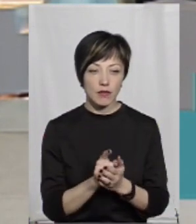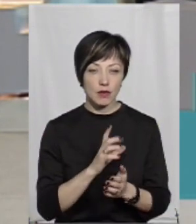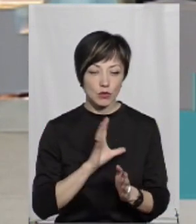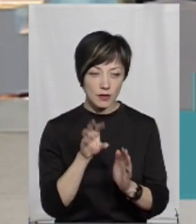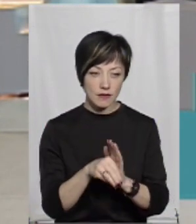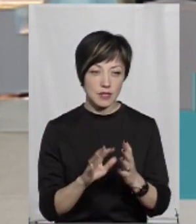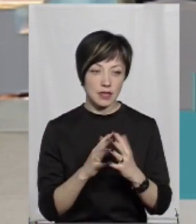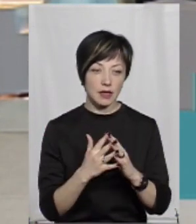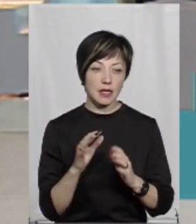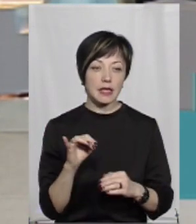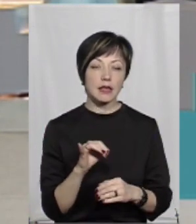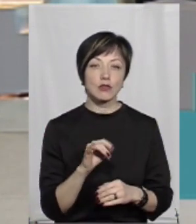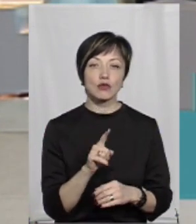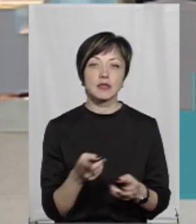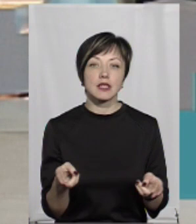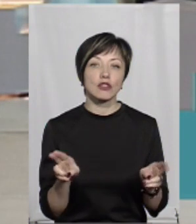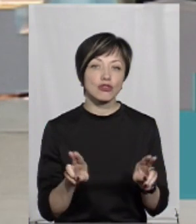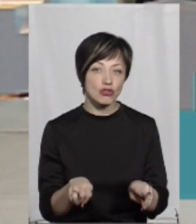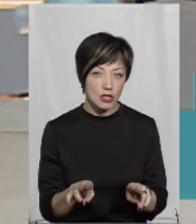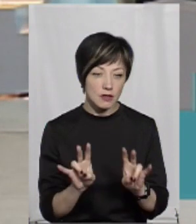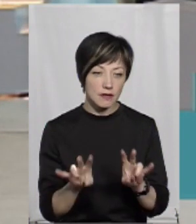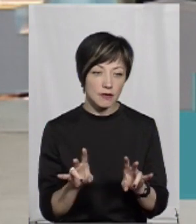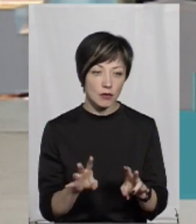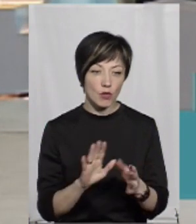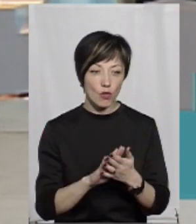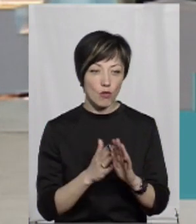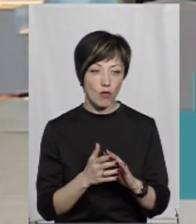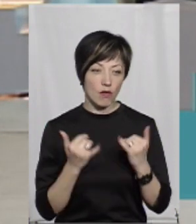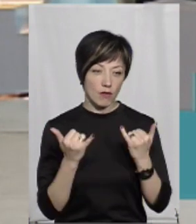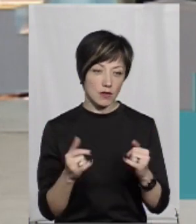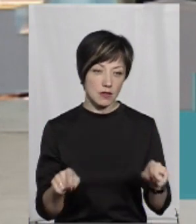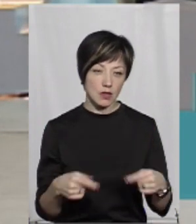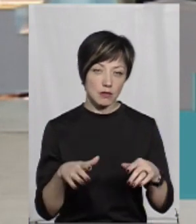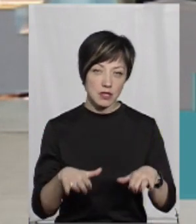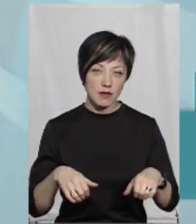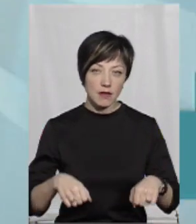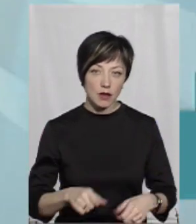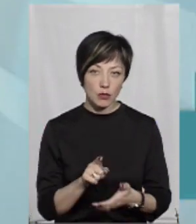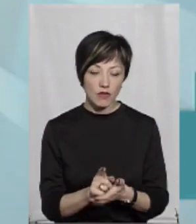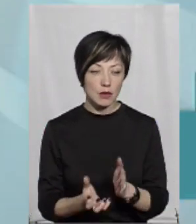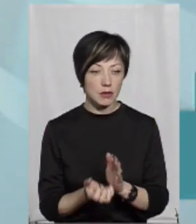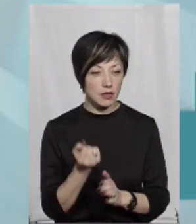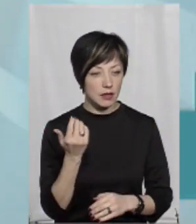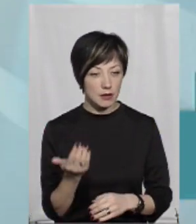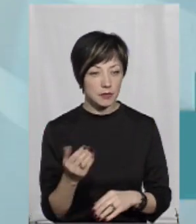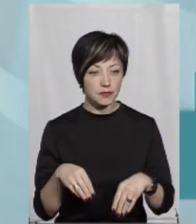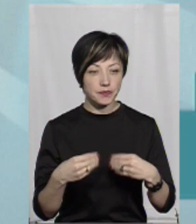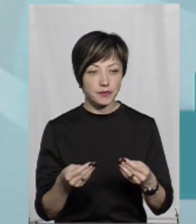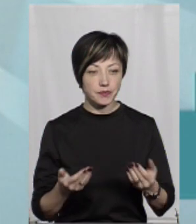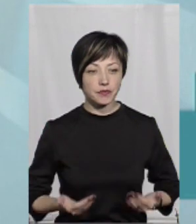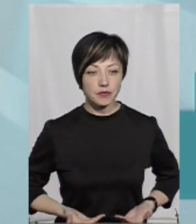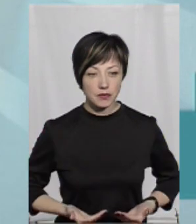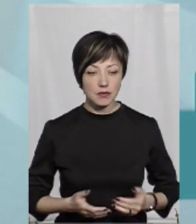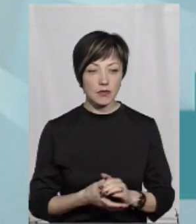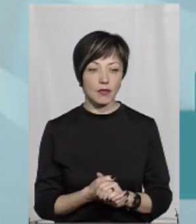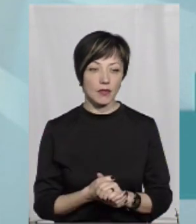бути в селі. І для цього, щоб вони залишилися в повинні умови. Місцева влада повинна їх підтримати. Дати житло,